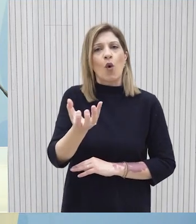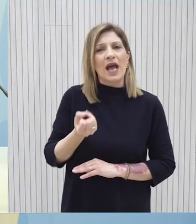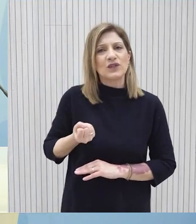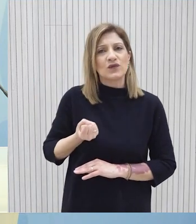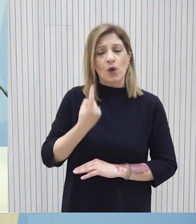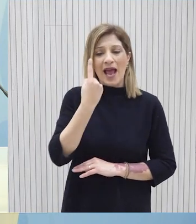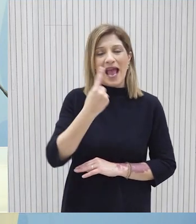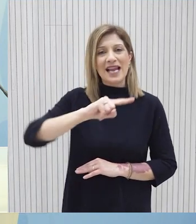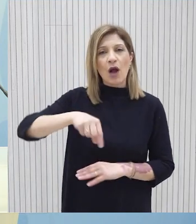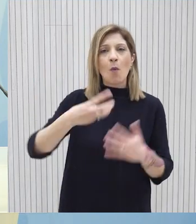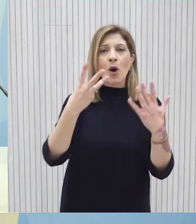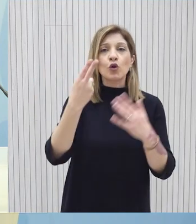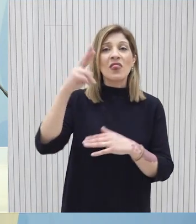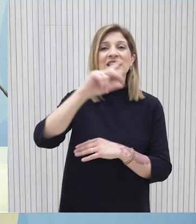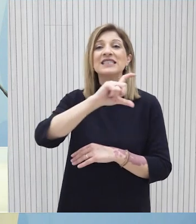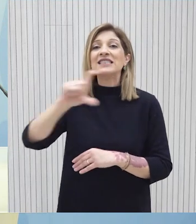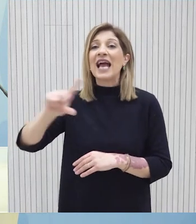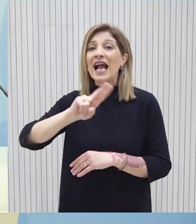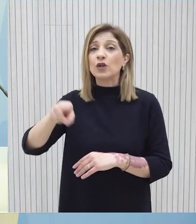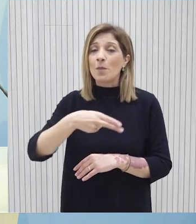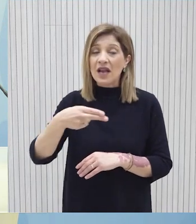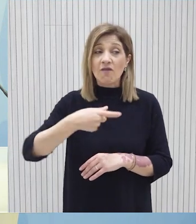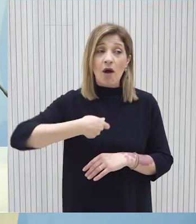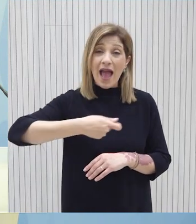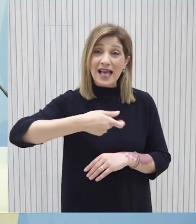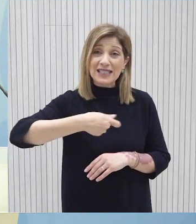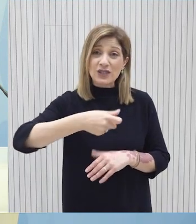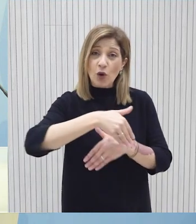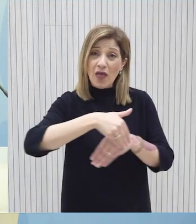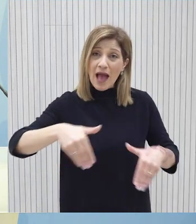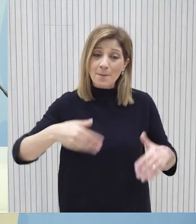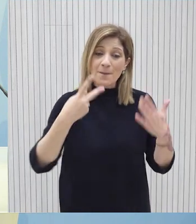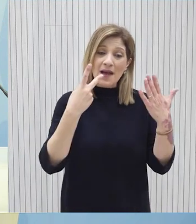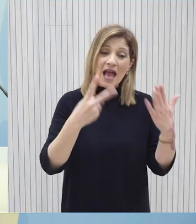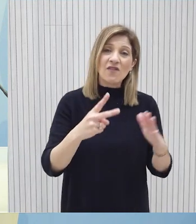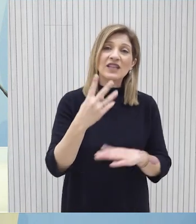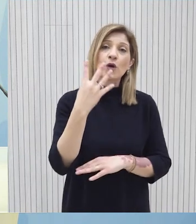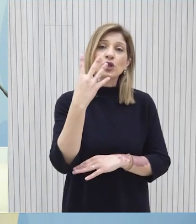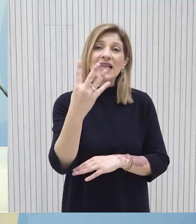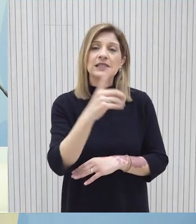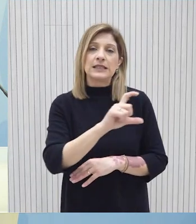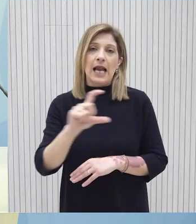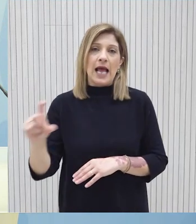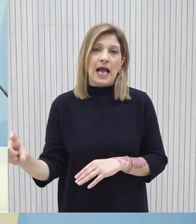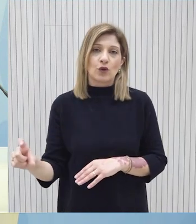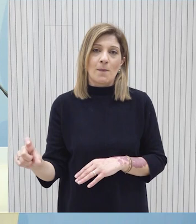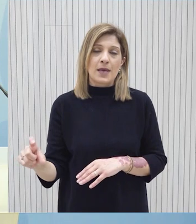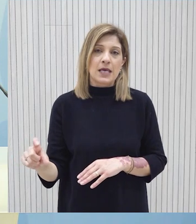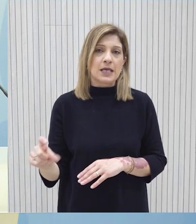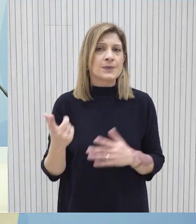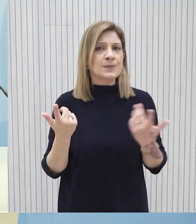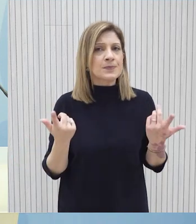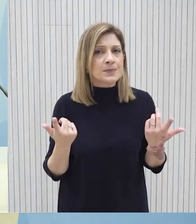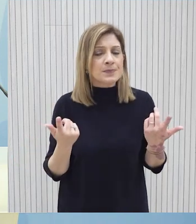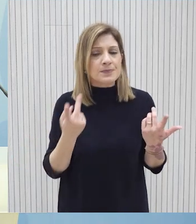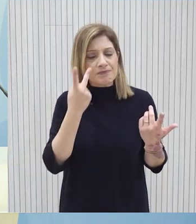σε 1,8 εκατομμύρια ευρώ ενώ οι δαπάνες για την άμυνα μήκαν σε 1 εκατομμύρια υπάρχει